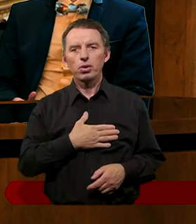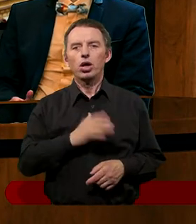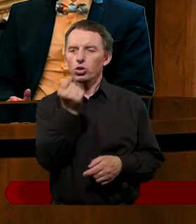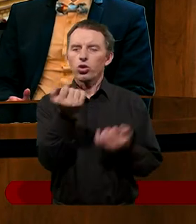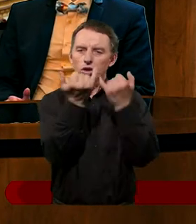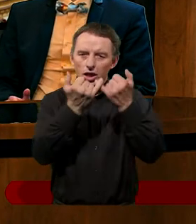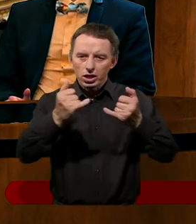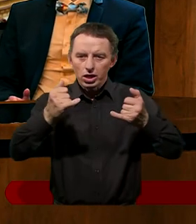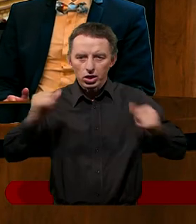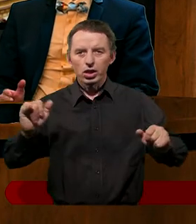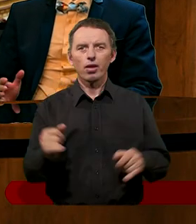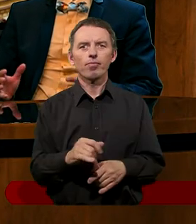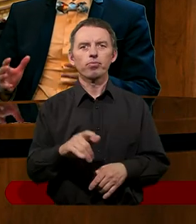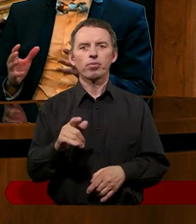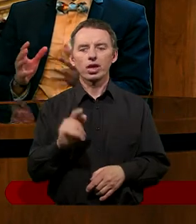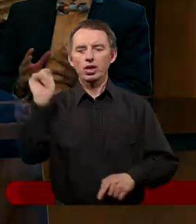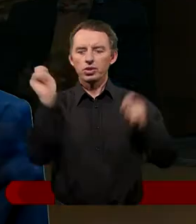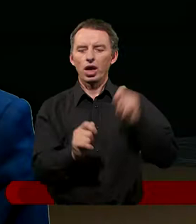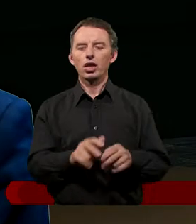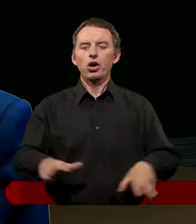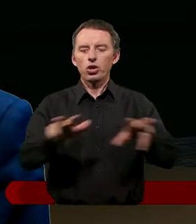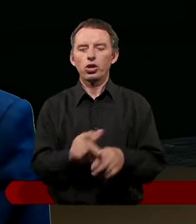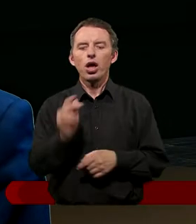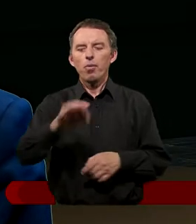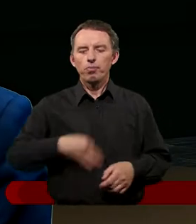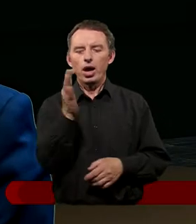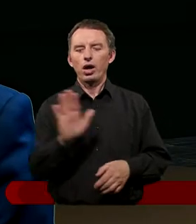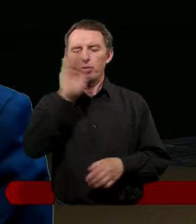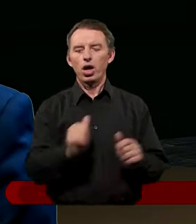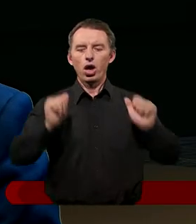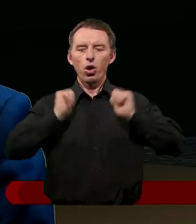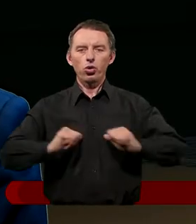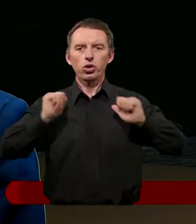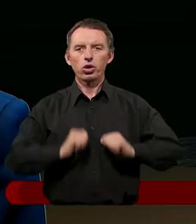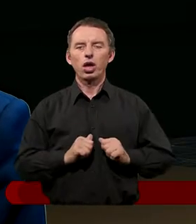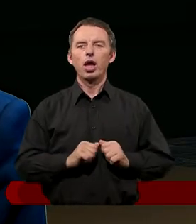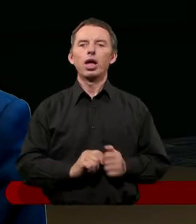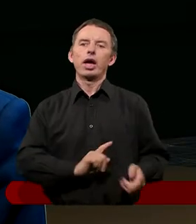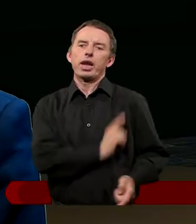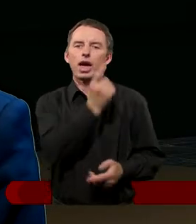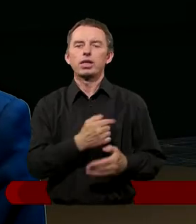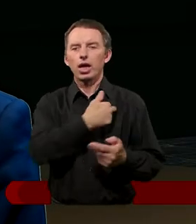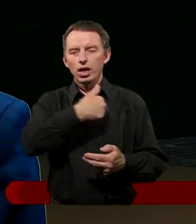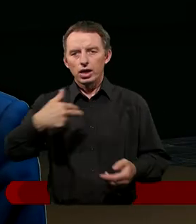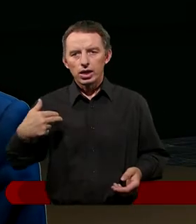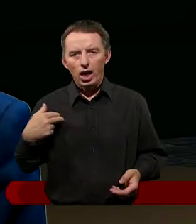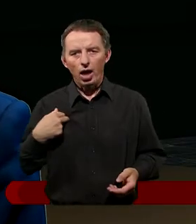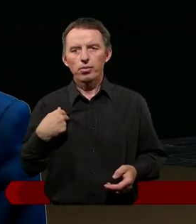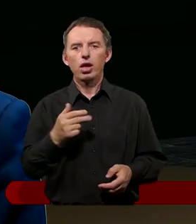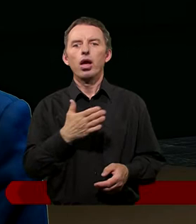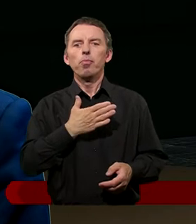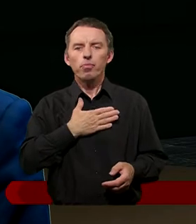rodzinny. Popatrzcie, ten jeden dzień, kiedy Pan Bóg oczekuje relacji z nami i myślę, że też